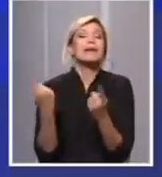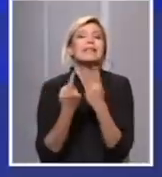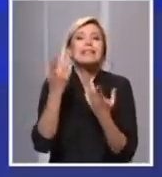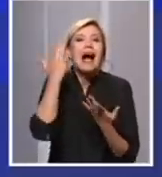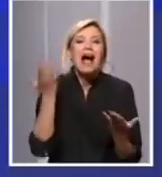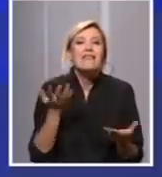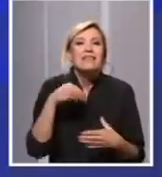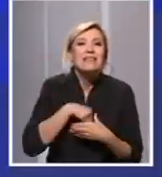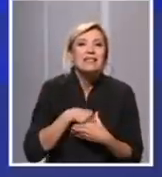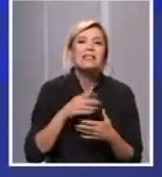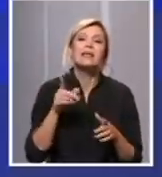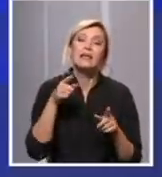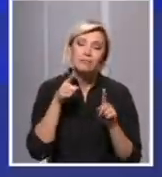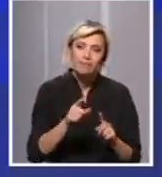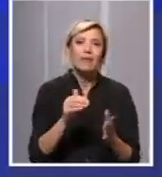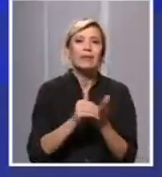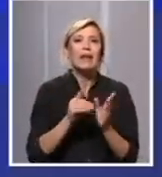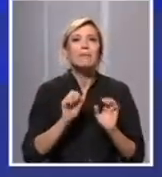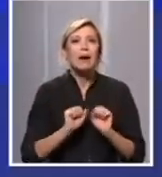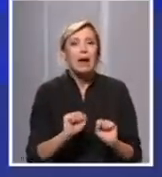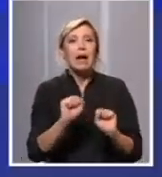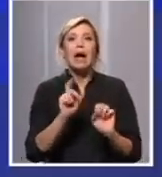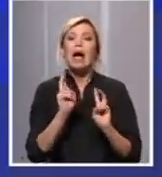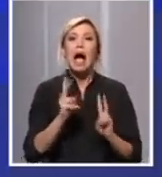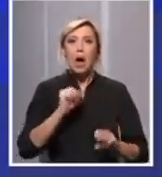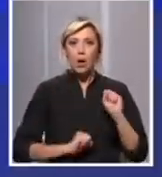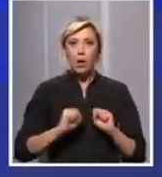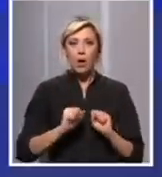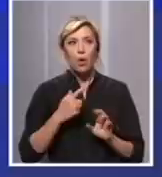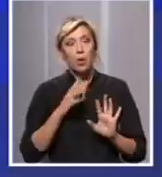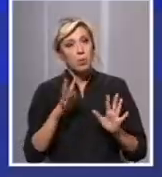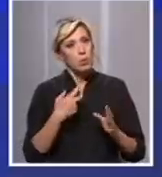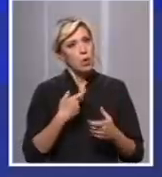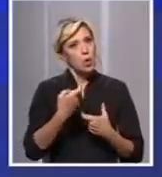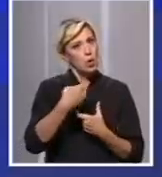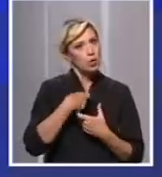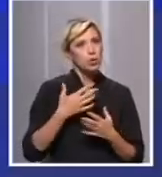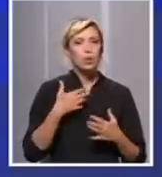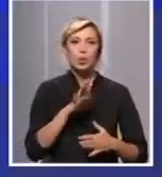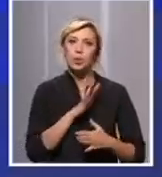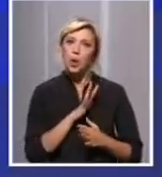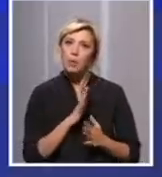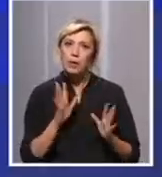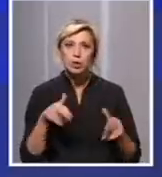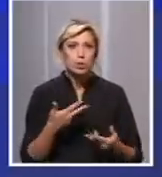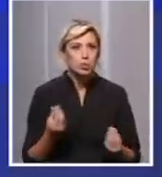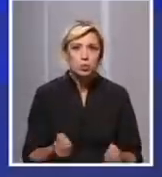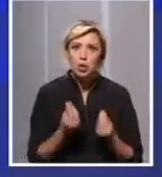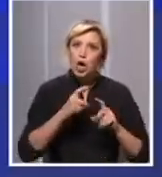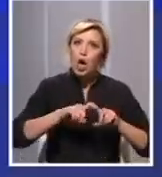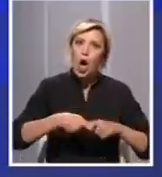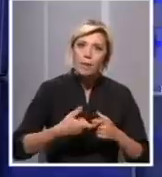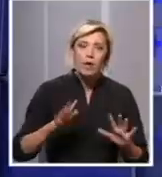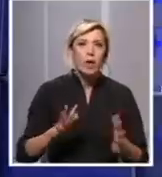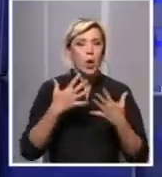kao da smo potencijalni rezervoari zareze i da se ponašamo tako kao da možemo da imamo rizik od komplikacije.